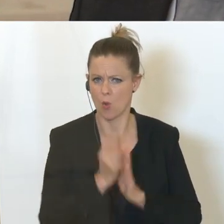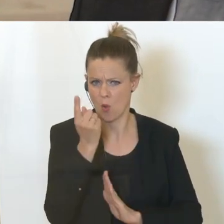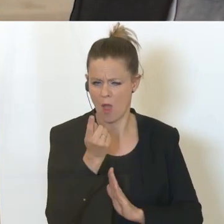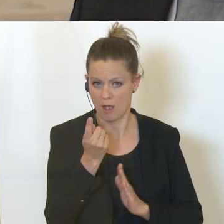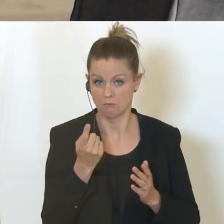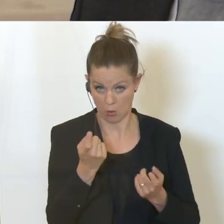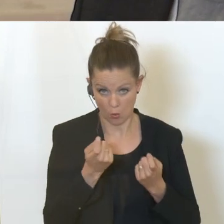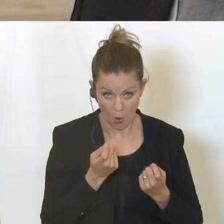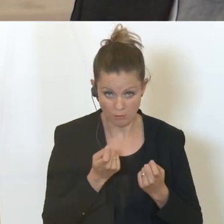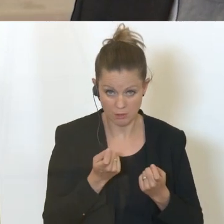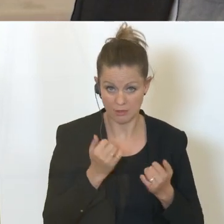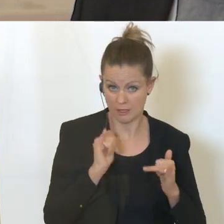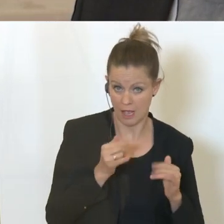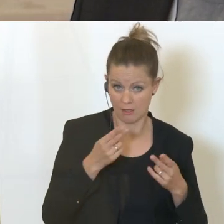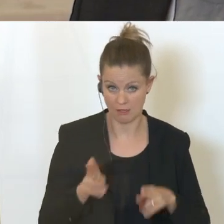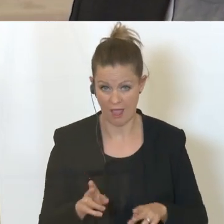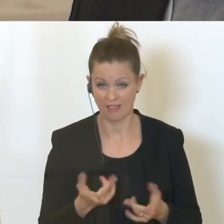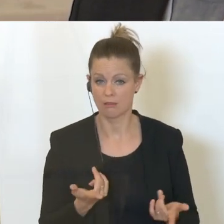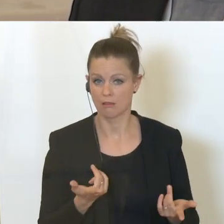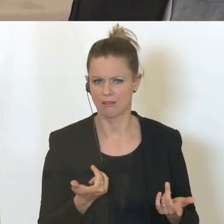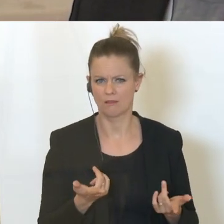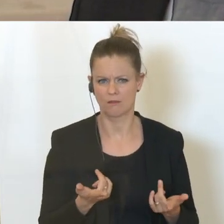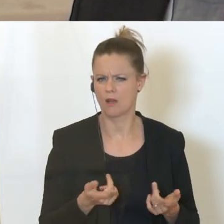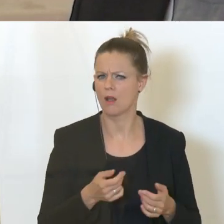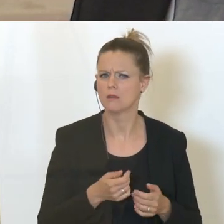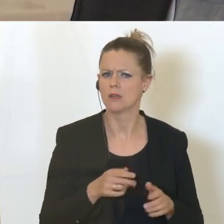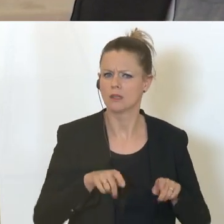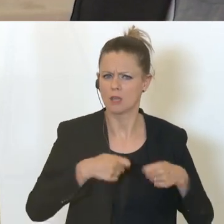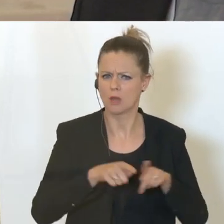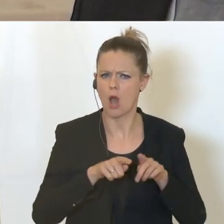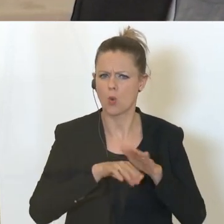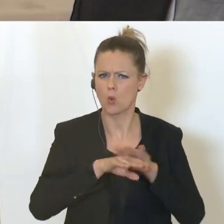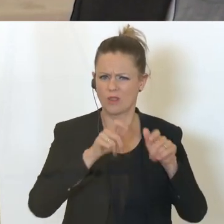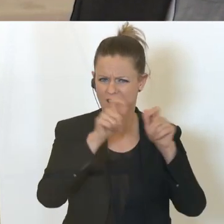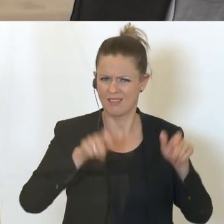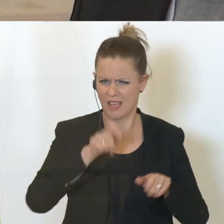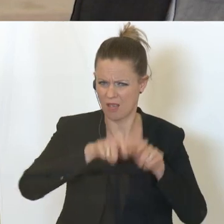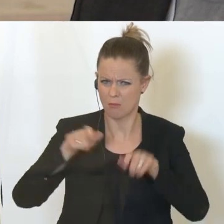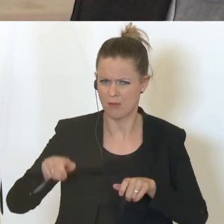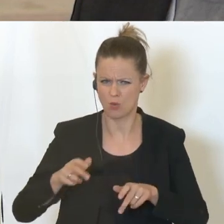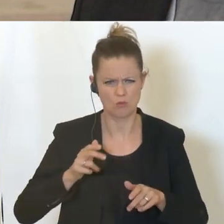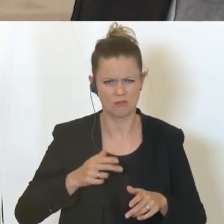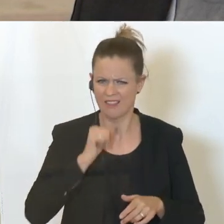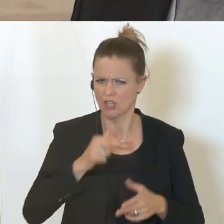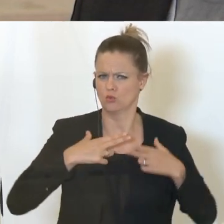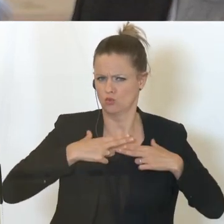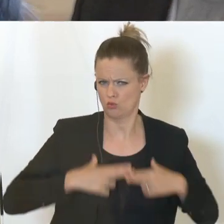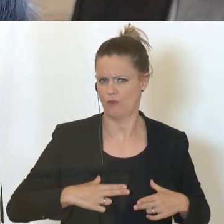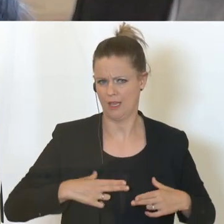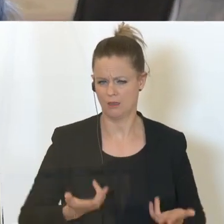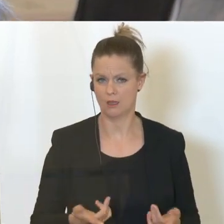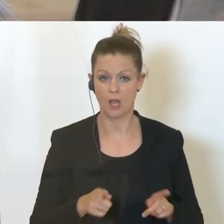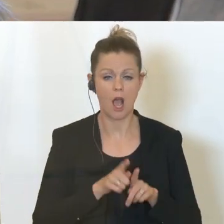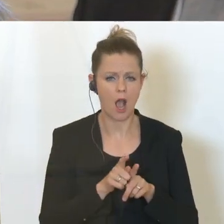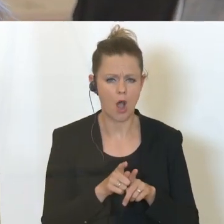Werden die kommen? Da gibt es ja auch große Unzufriedenheit, zum Teil bei den Unternehmen. Und zweite Frage. Es